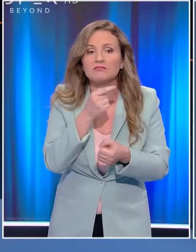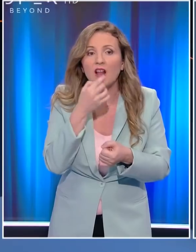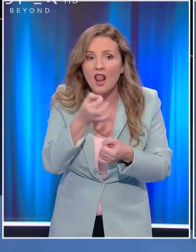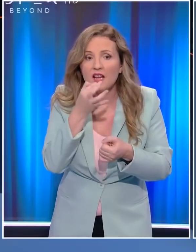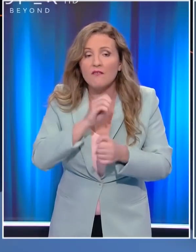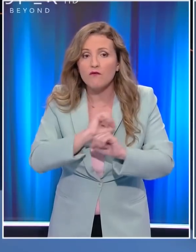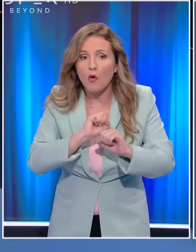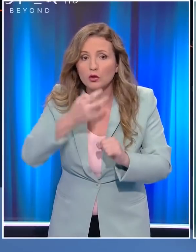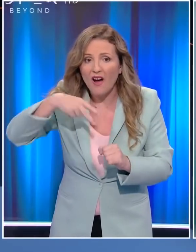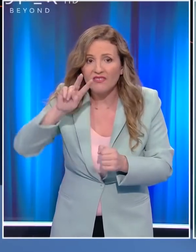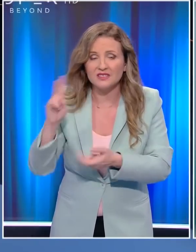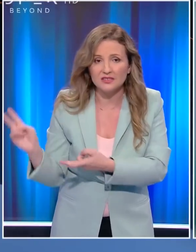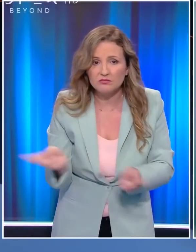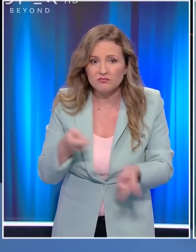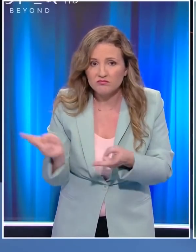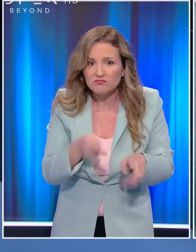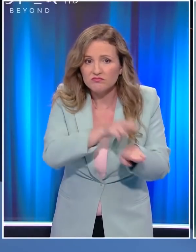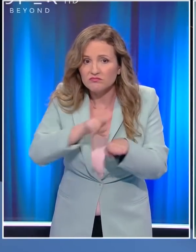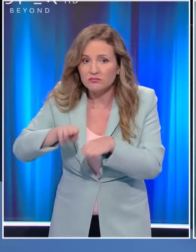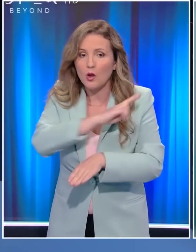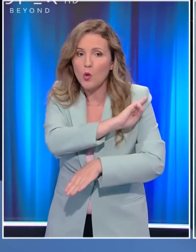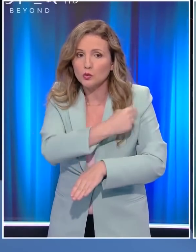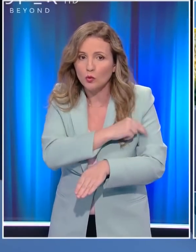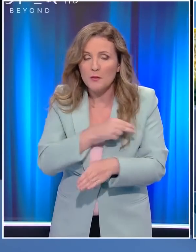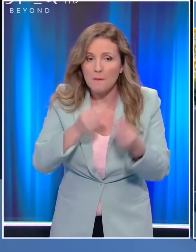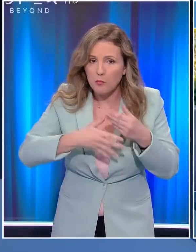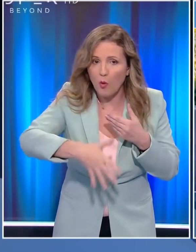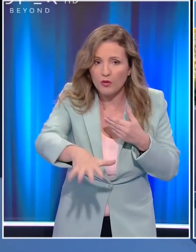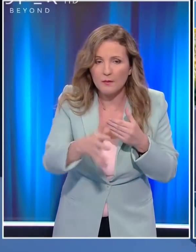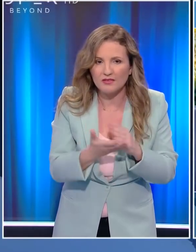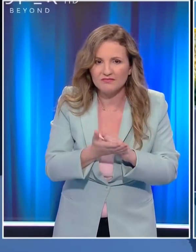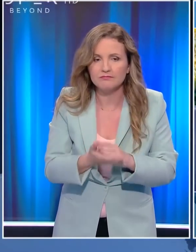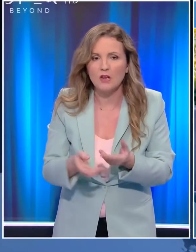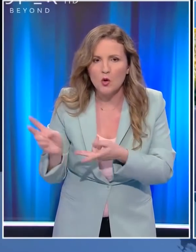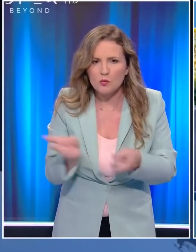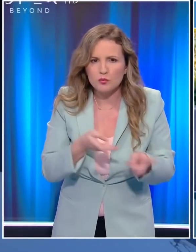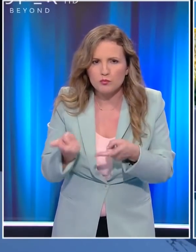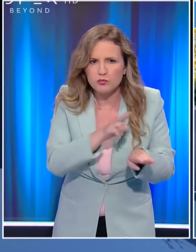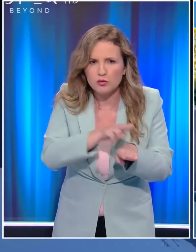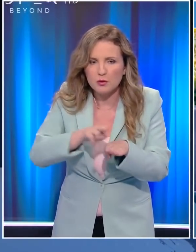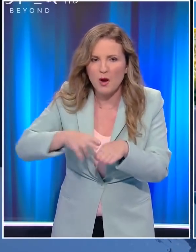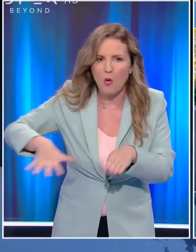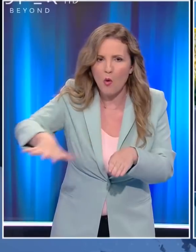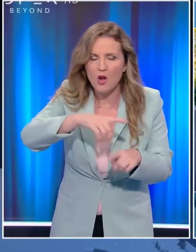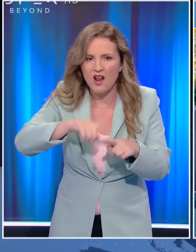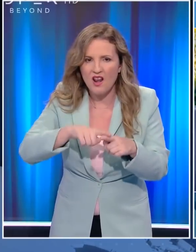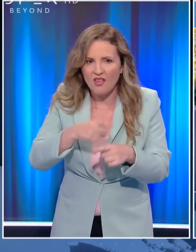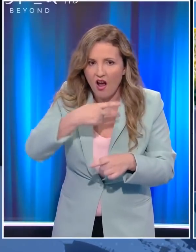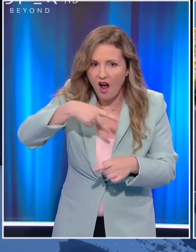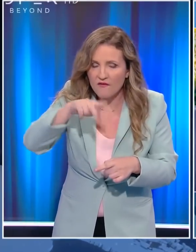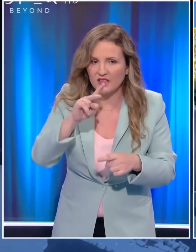φόβους τους για την αύξηση των εισαγωγών και των νοσηλειών στα νοσοκομεία της χώρας. Οι νέες νοσηλείες αυξάνονται σε όλη τη χώρα, όχι